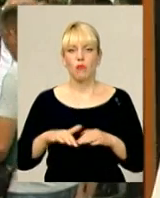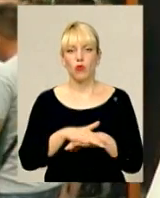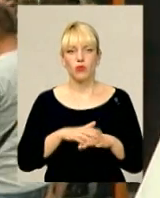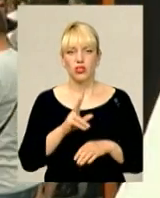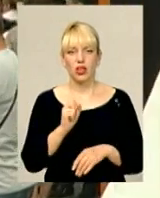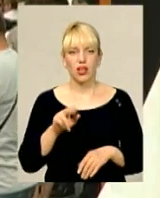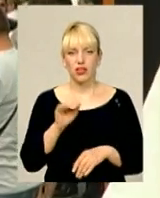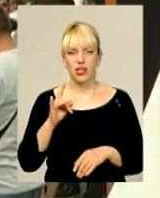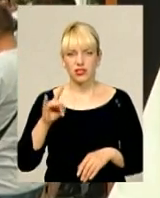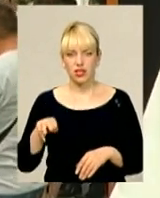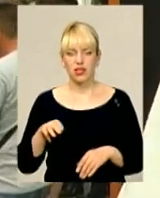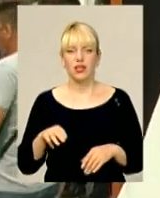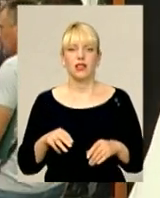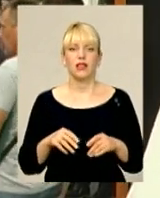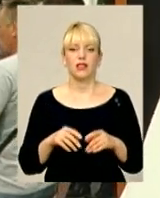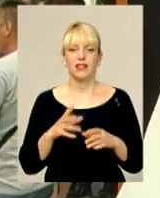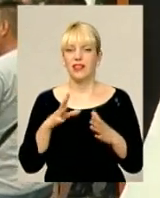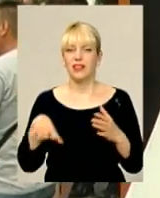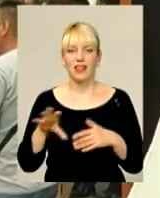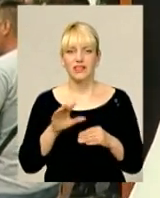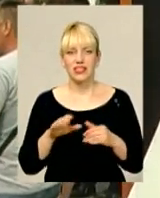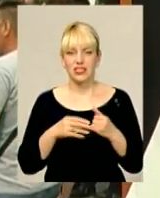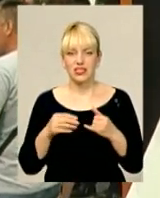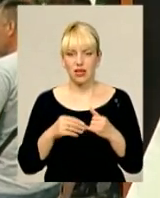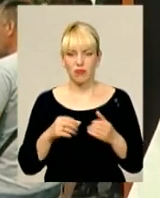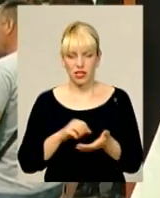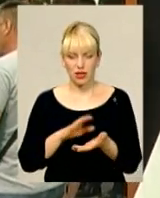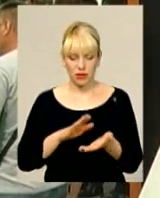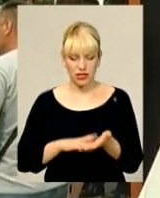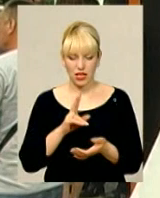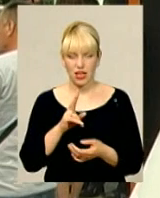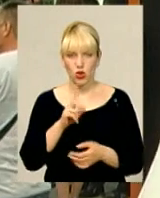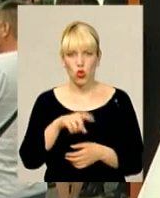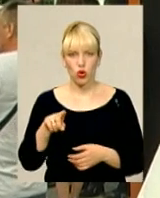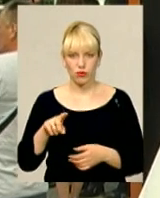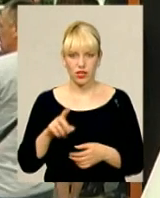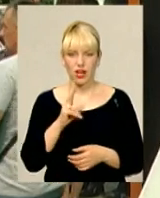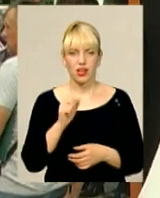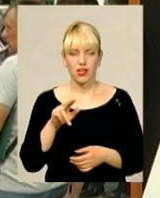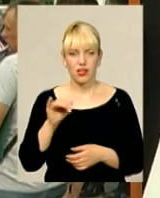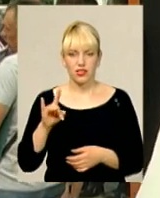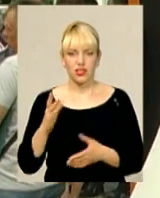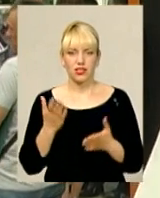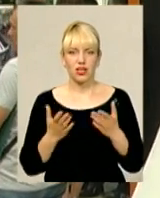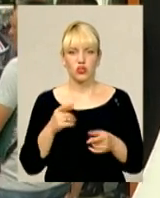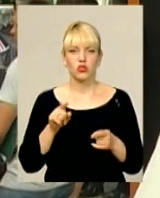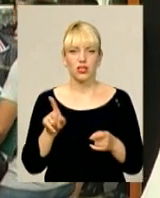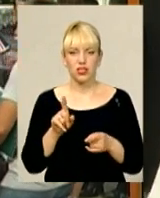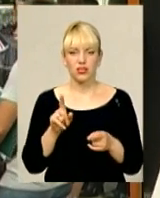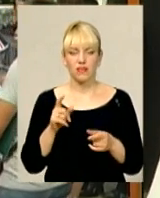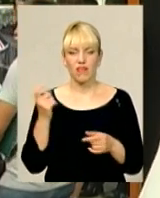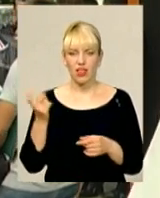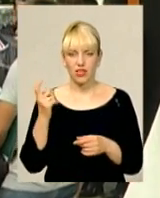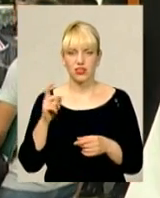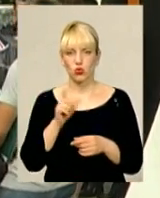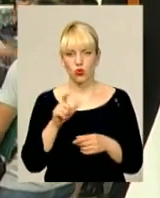не всі ділянки значаться за кадастровим номером. І от людей склалося враження, якщо там ще якась власність, то вже